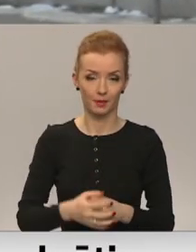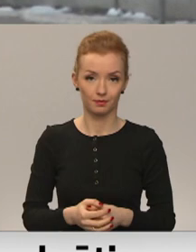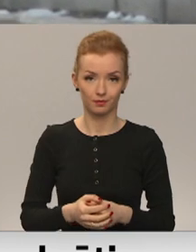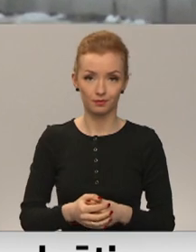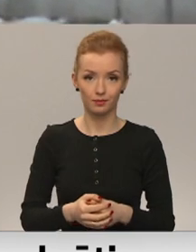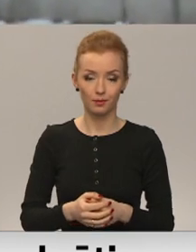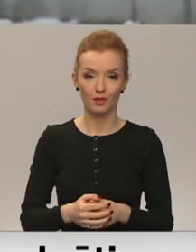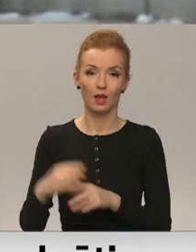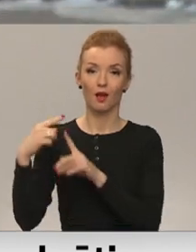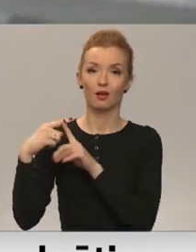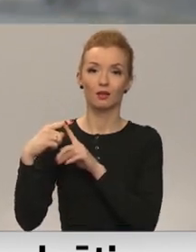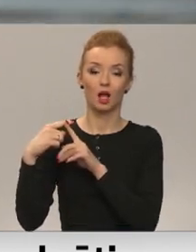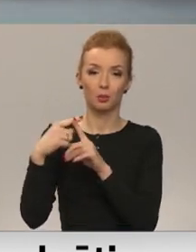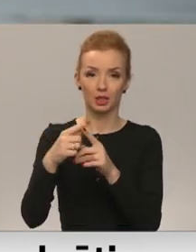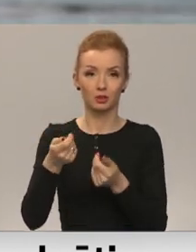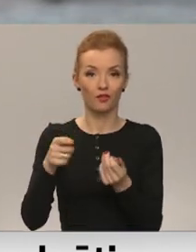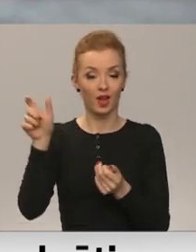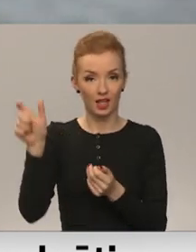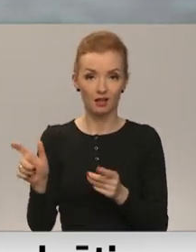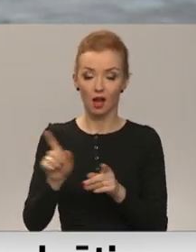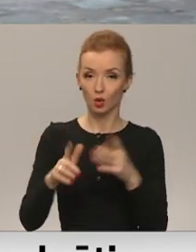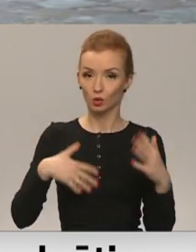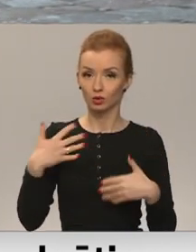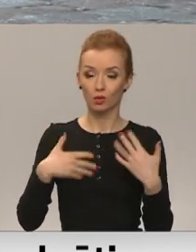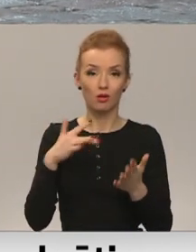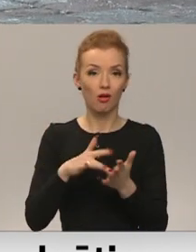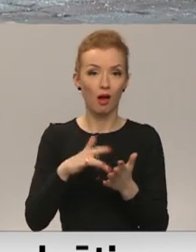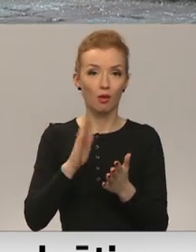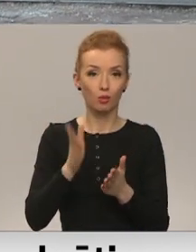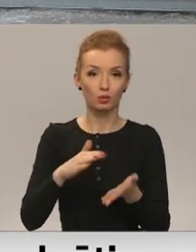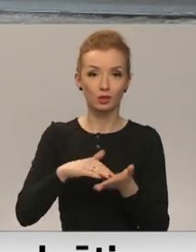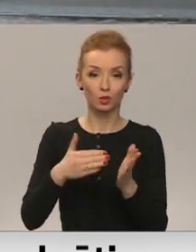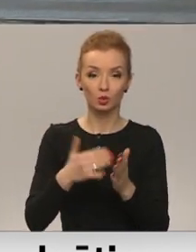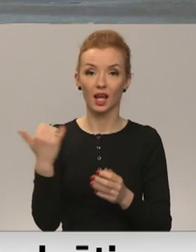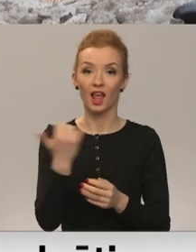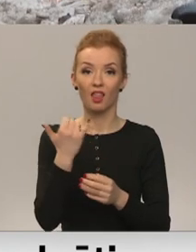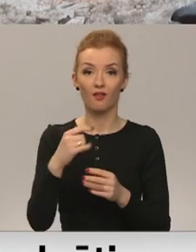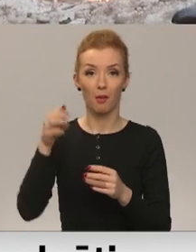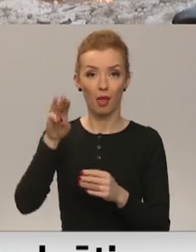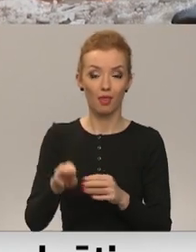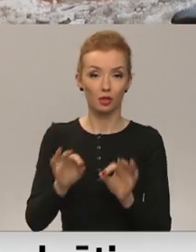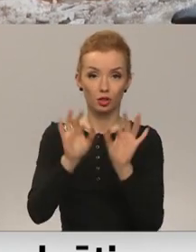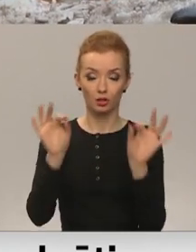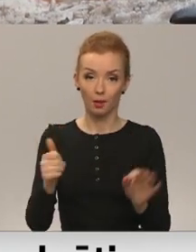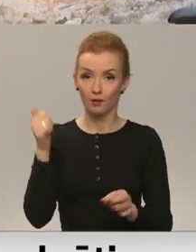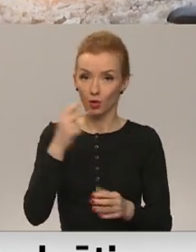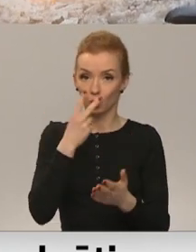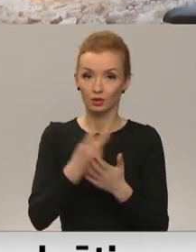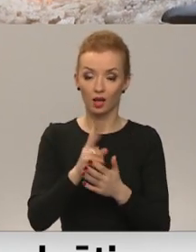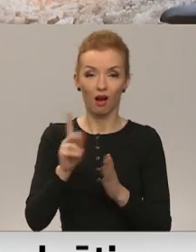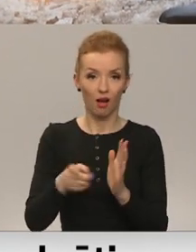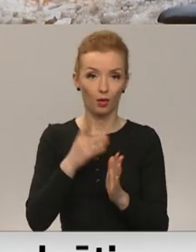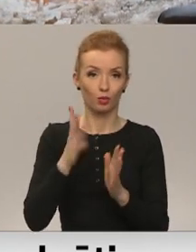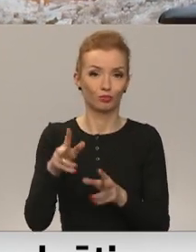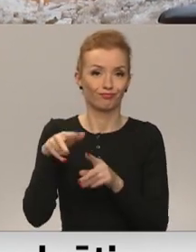NMPD vadītāji atklāja, ar zināmām bažām gaida, kāda būs epidemioloģiskā situācija janvāra sākumā. Viņa lēška atkal varbūt pārzlogotas